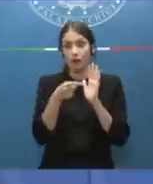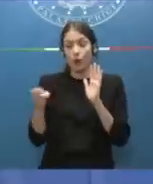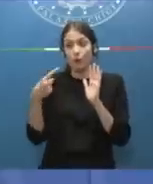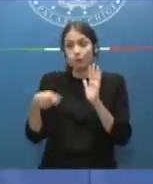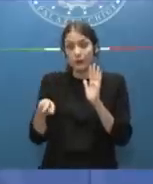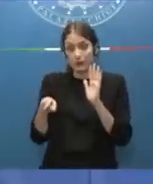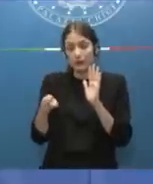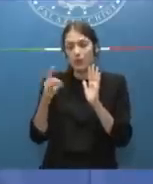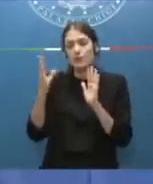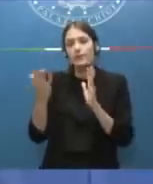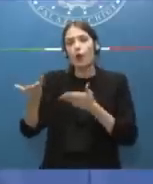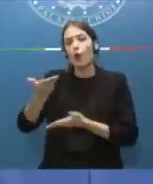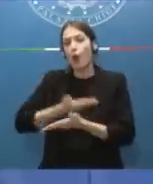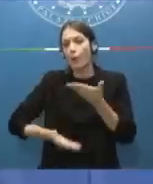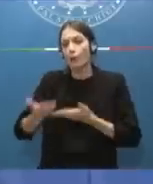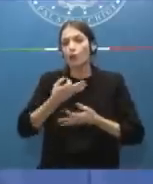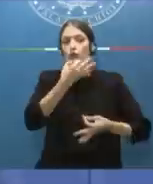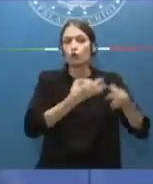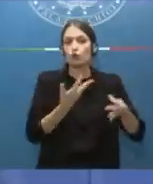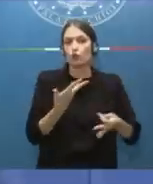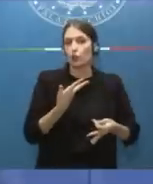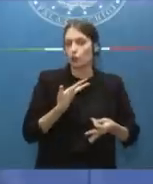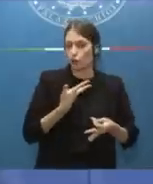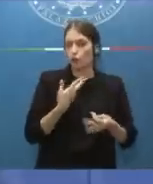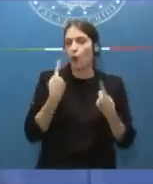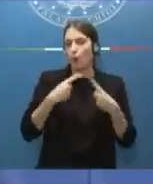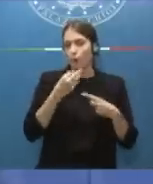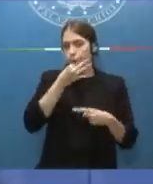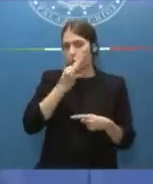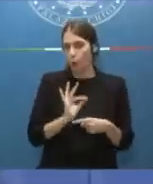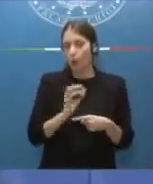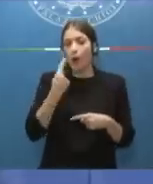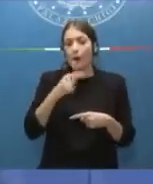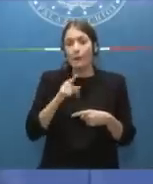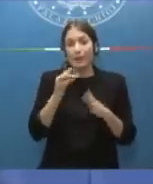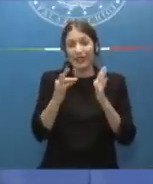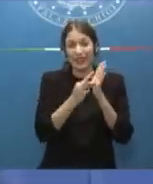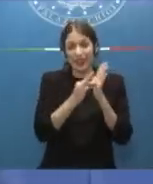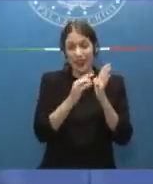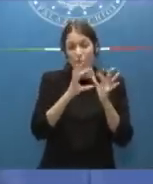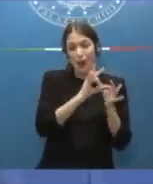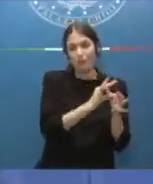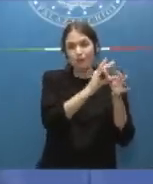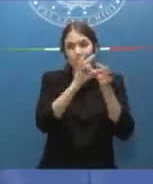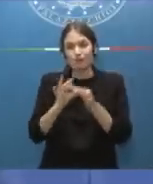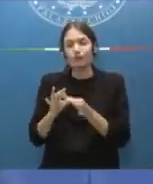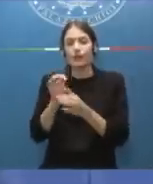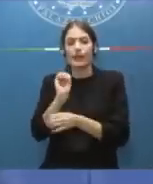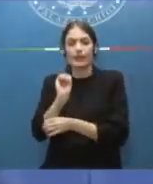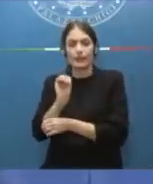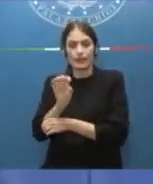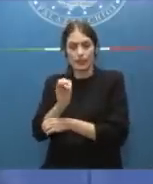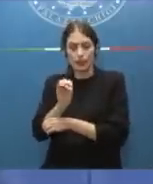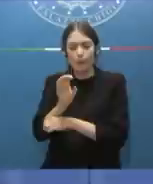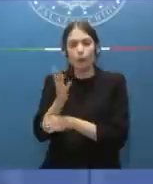collaborino con la giustizia. Questa norma che è, diciamo, figlia dell'insegnamento di